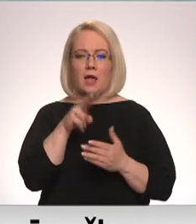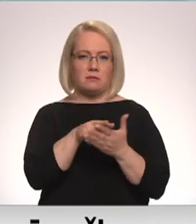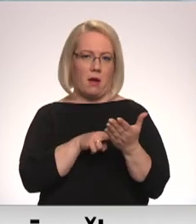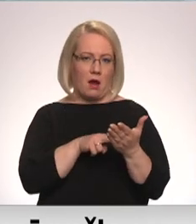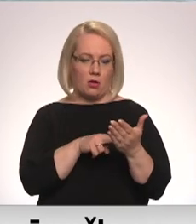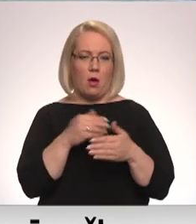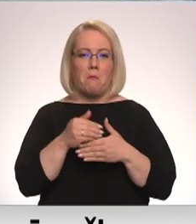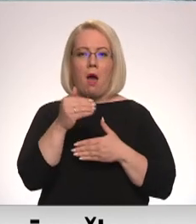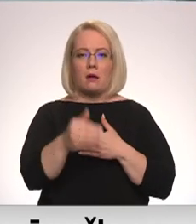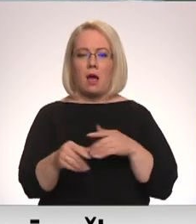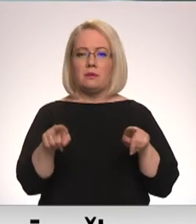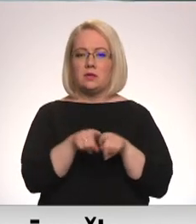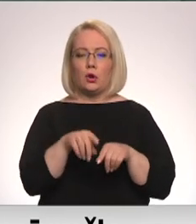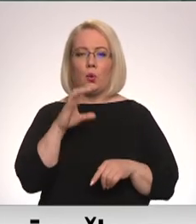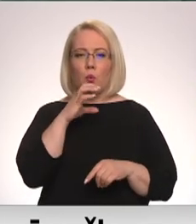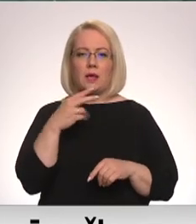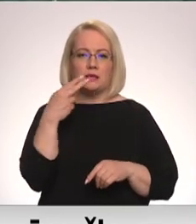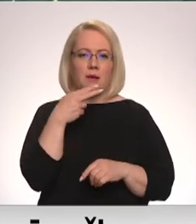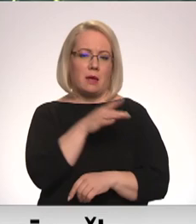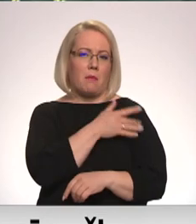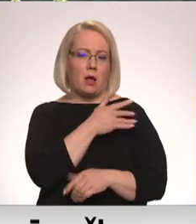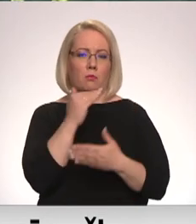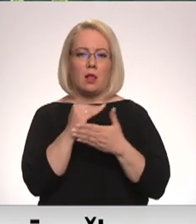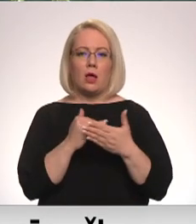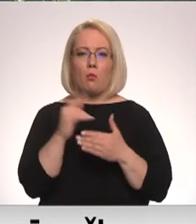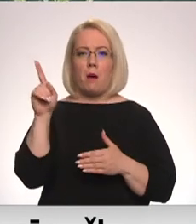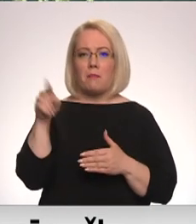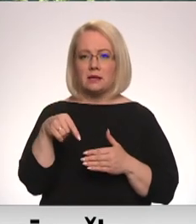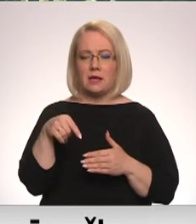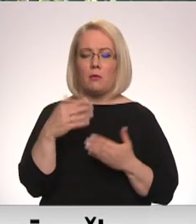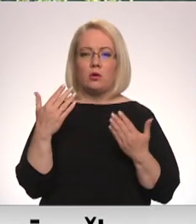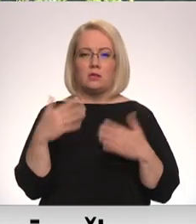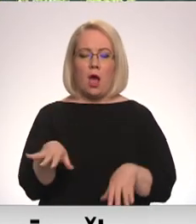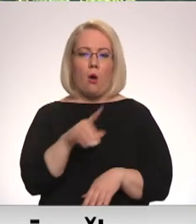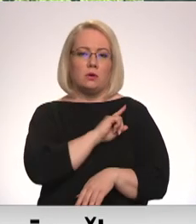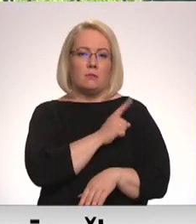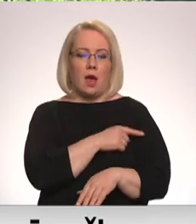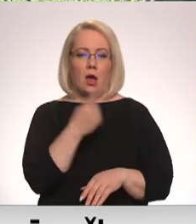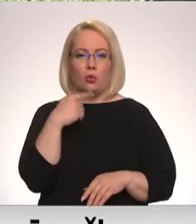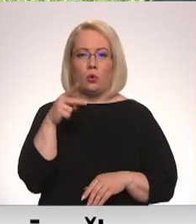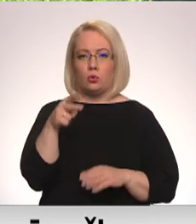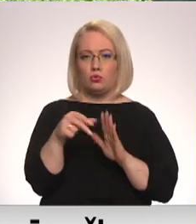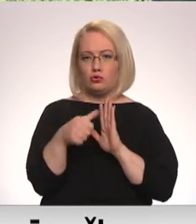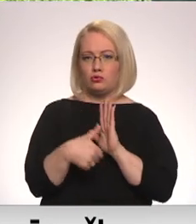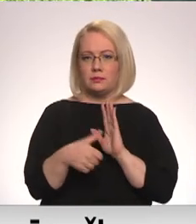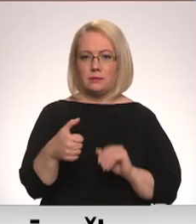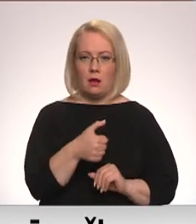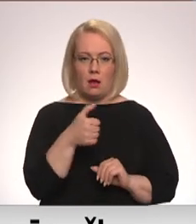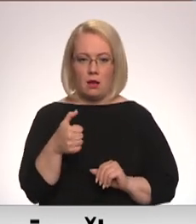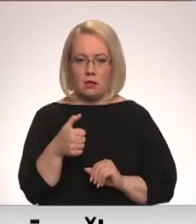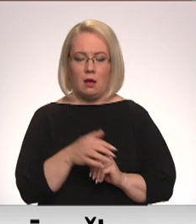pārkāpcesot arī ūdens saimniecības pakalpojuma likuma prasības, kas ir spēkā jau kopš 2016. gada.